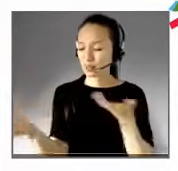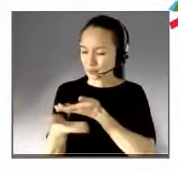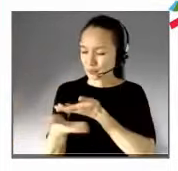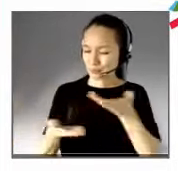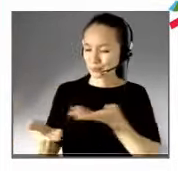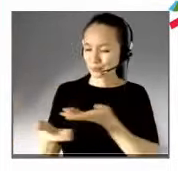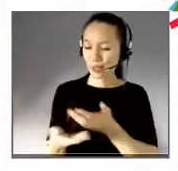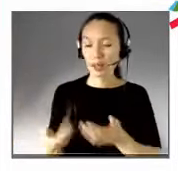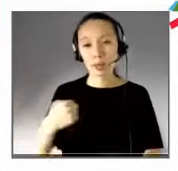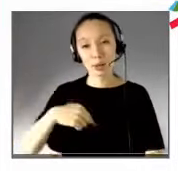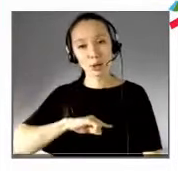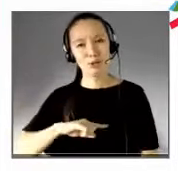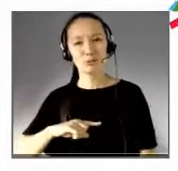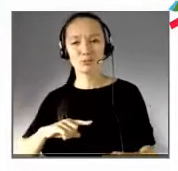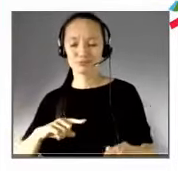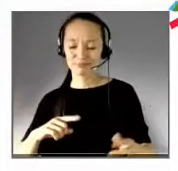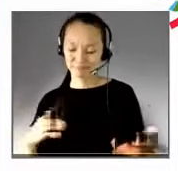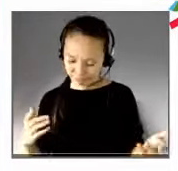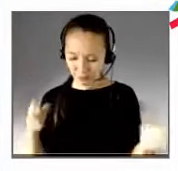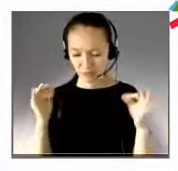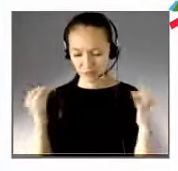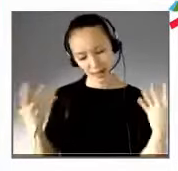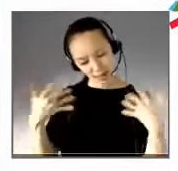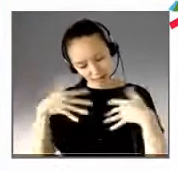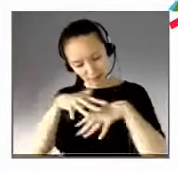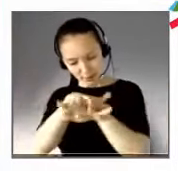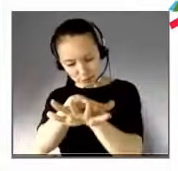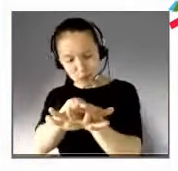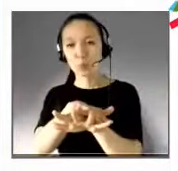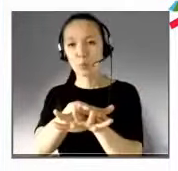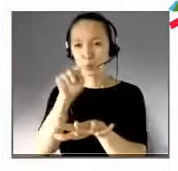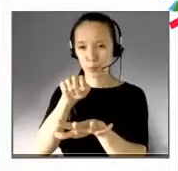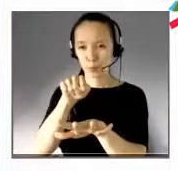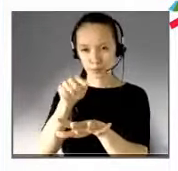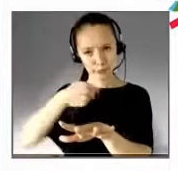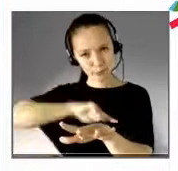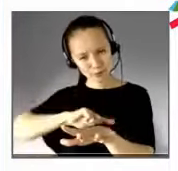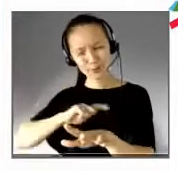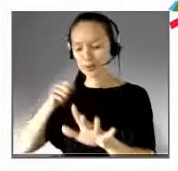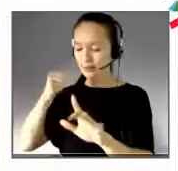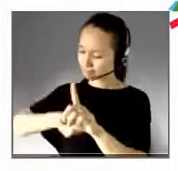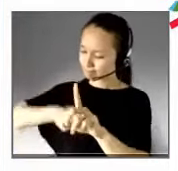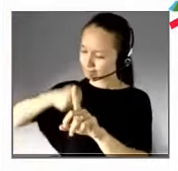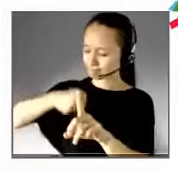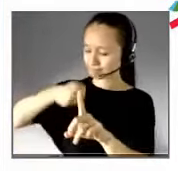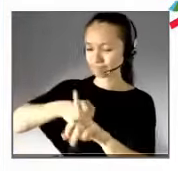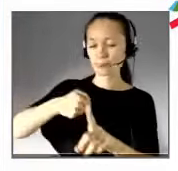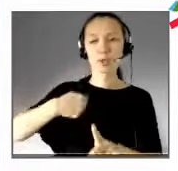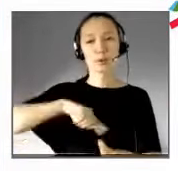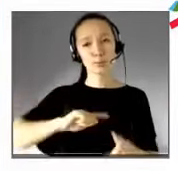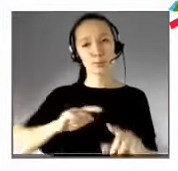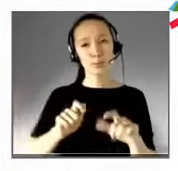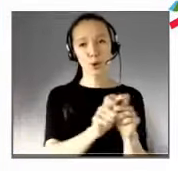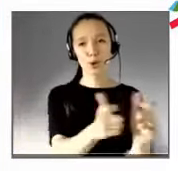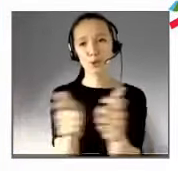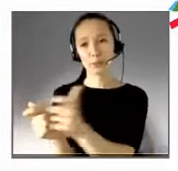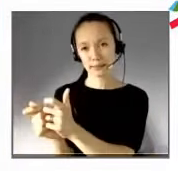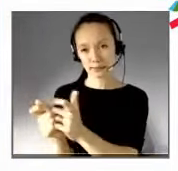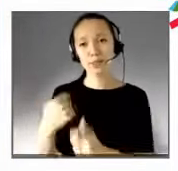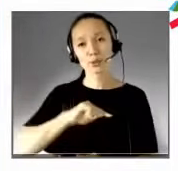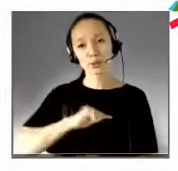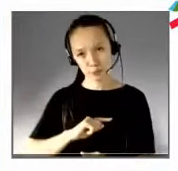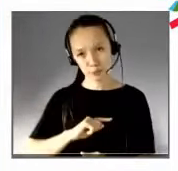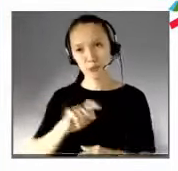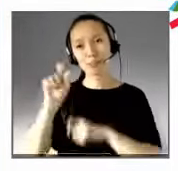l'insertion. Sur l'insertion et nos entreprises ensemble représentent 10% des accueils d'alternants en France